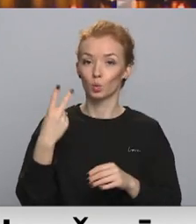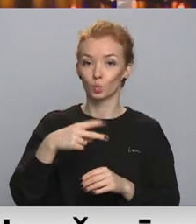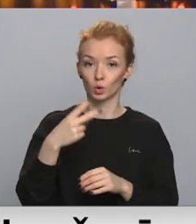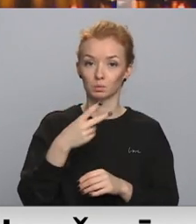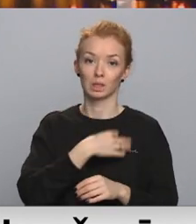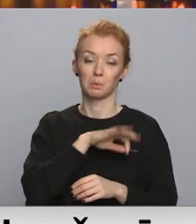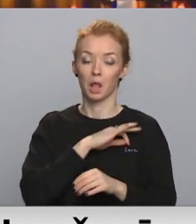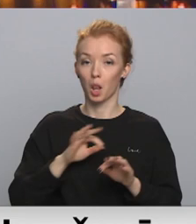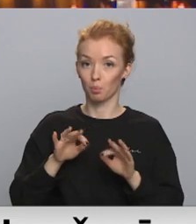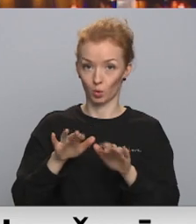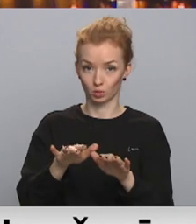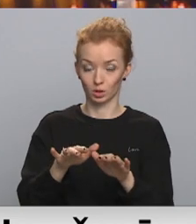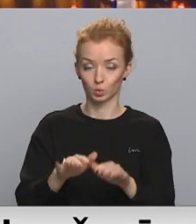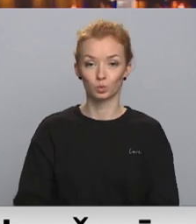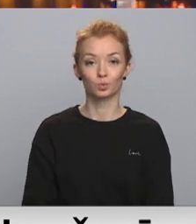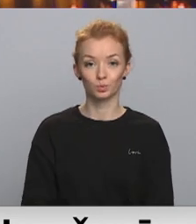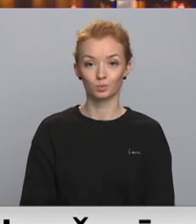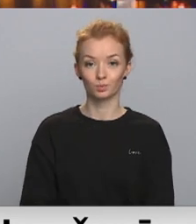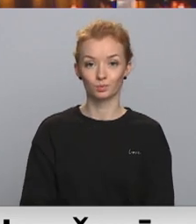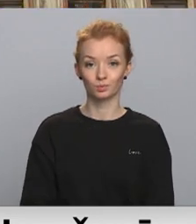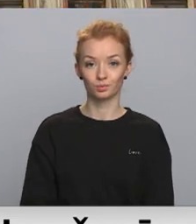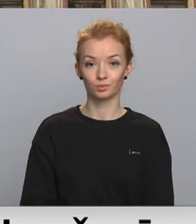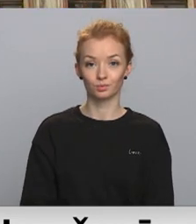kriminālu procesus. Vairāk stāstu Madara Līcīte.